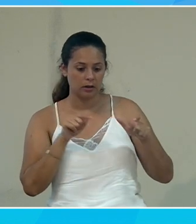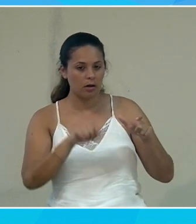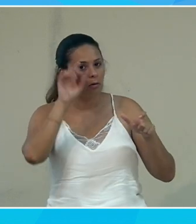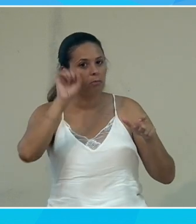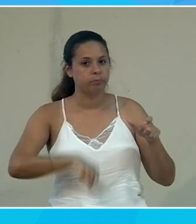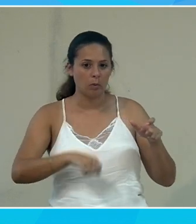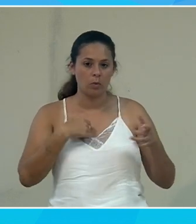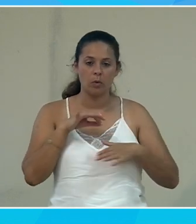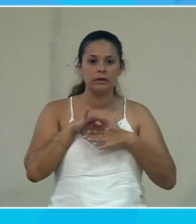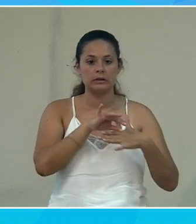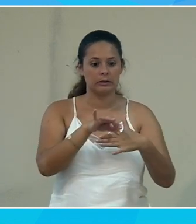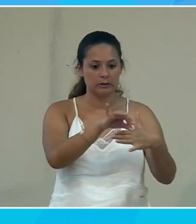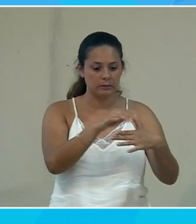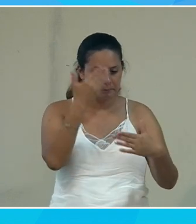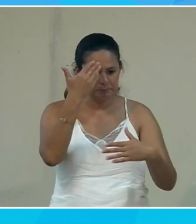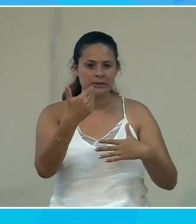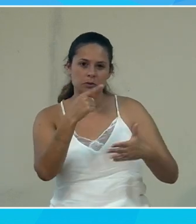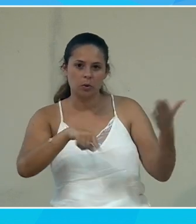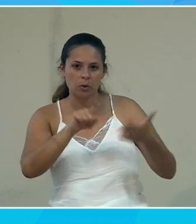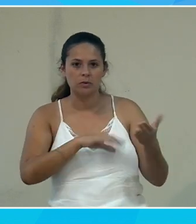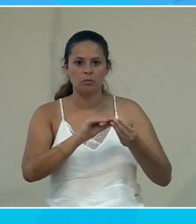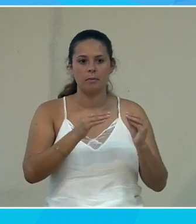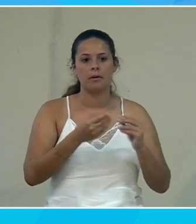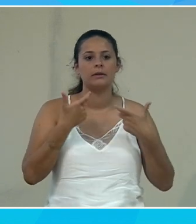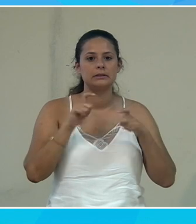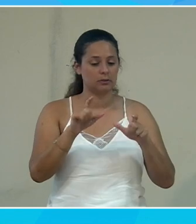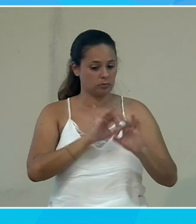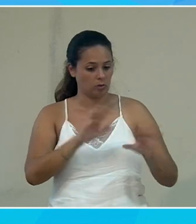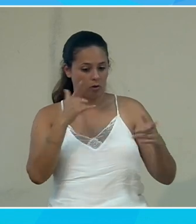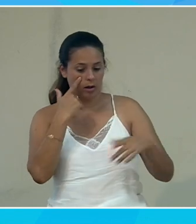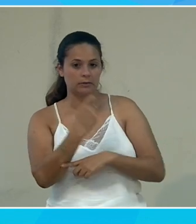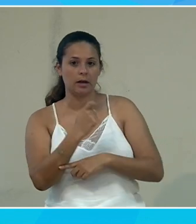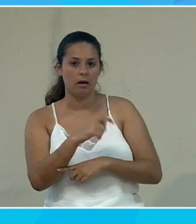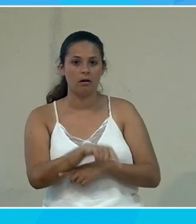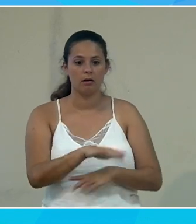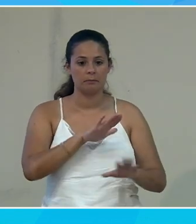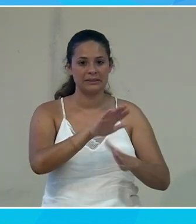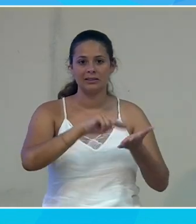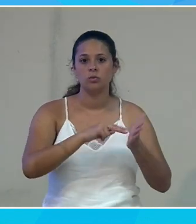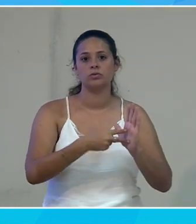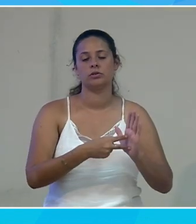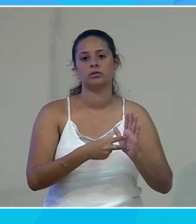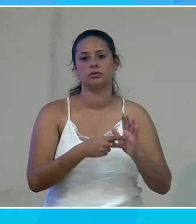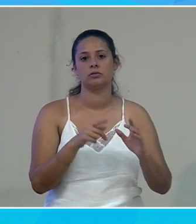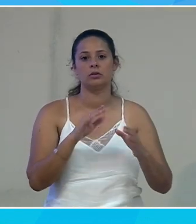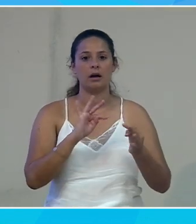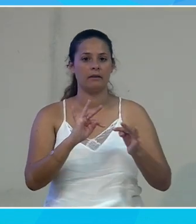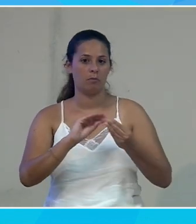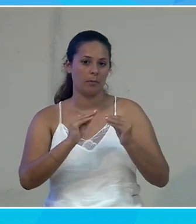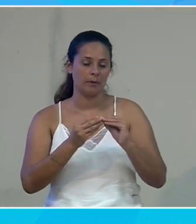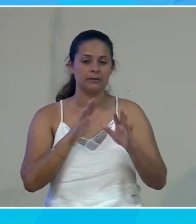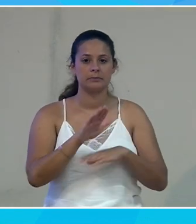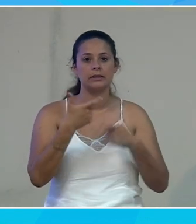pouvoir se faire guider et corriger des problèmes d'accessibilité sans être expert du tout de la technologie ou même de la problématique d